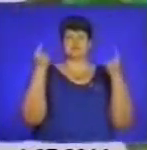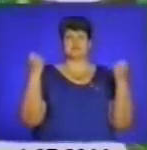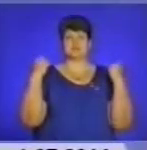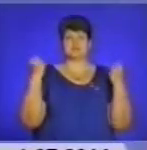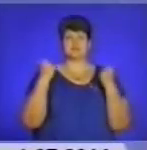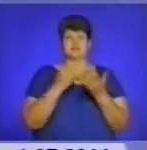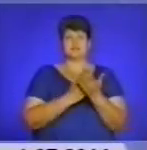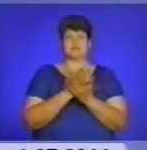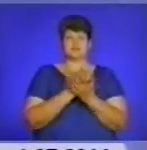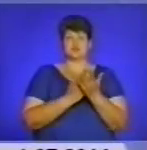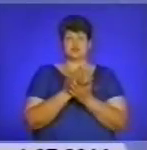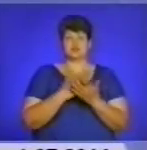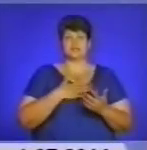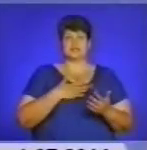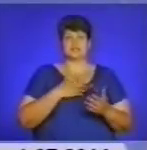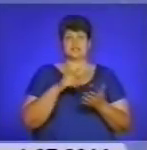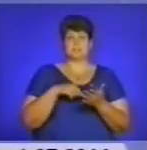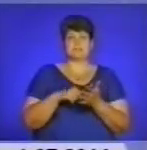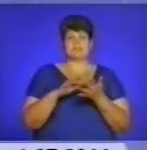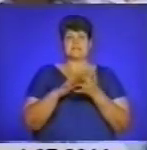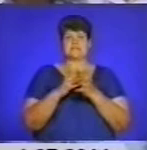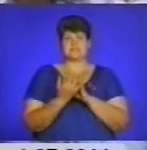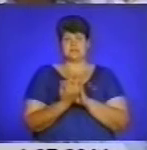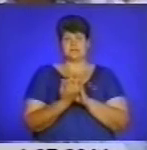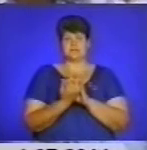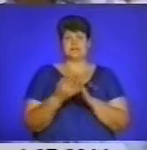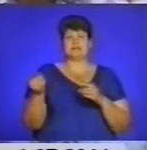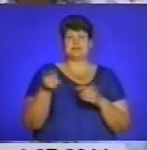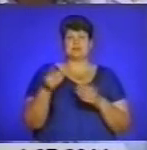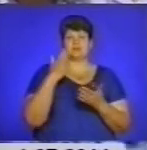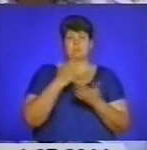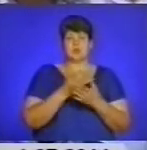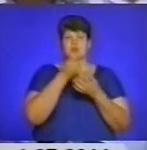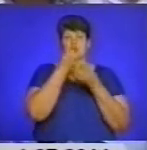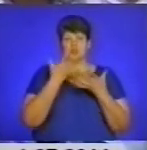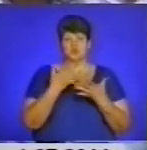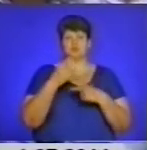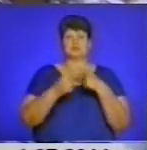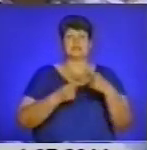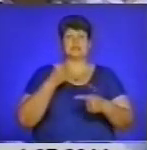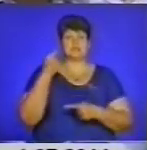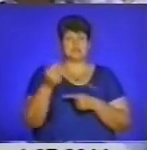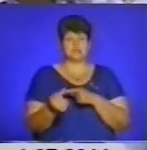інфраструктури наших міст, сіл і селищ. Тернопільщина має хорошу і славну традицію